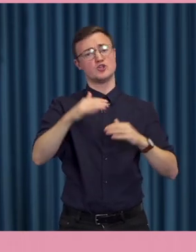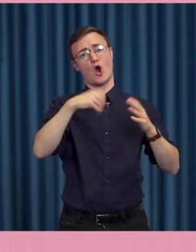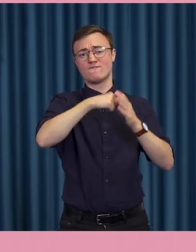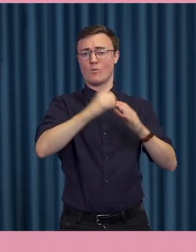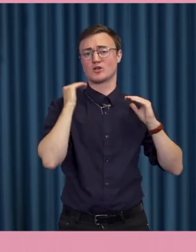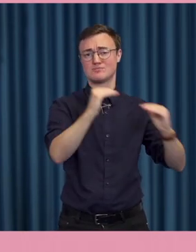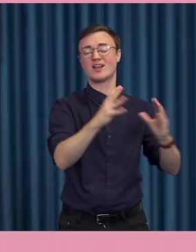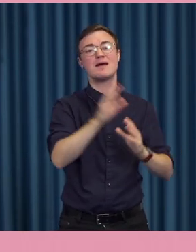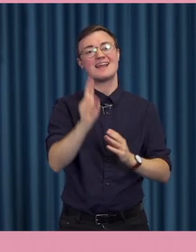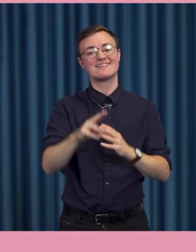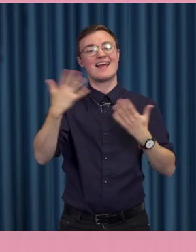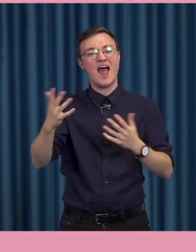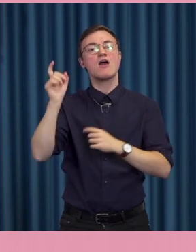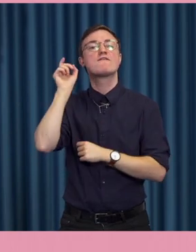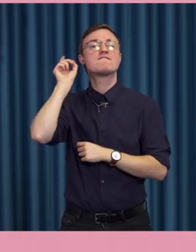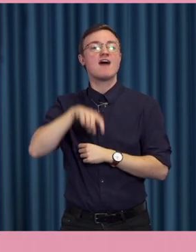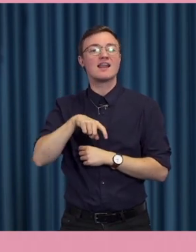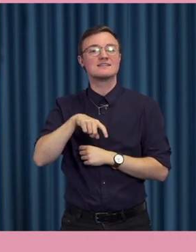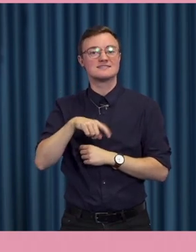en falsk gräsrotsrörelse.